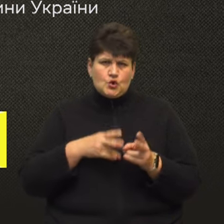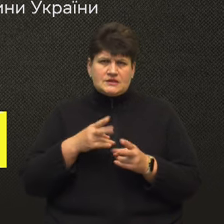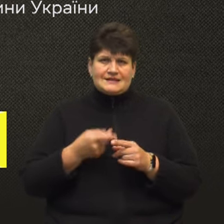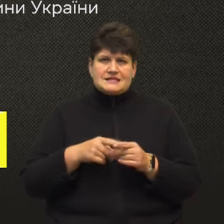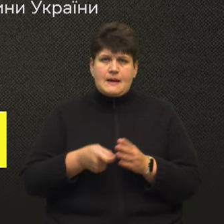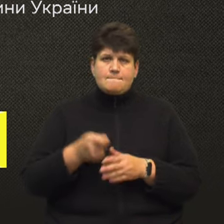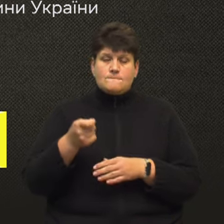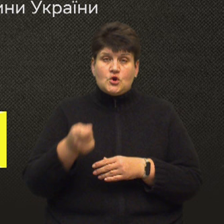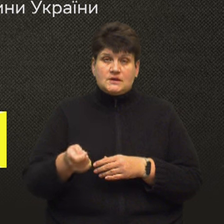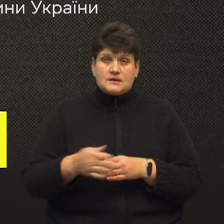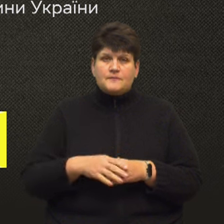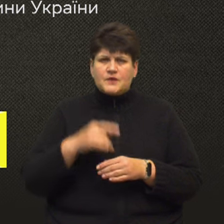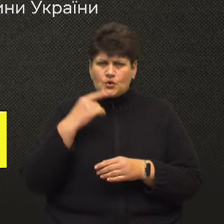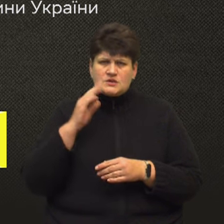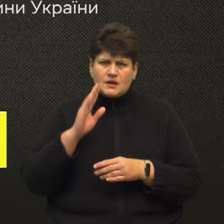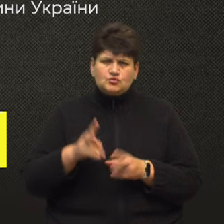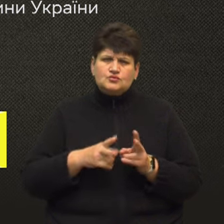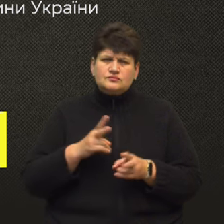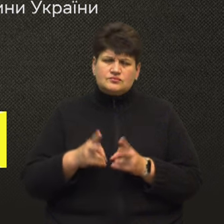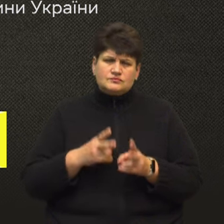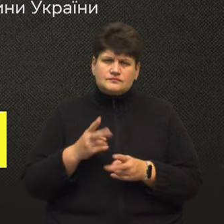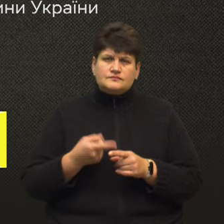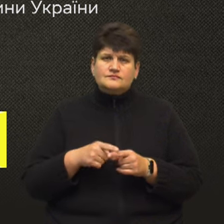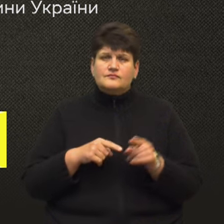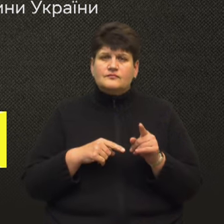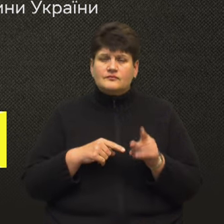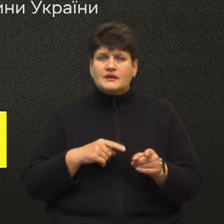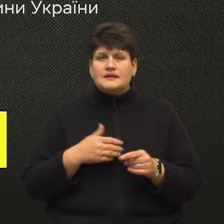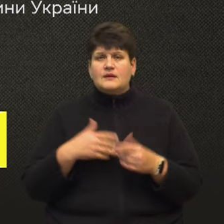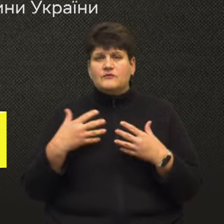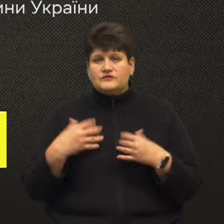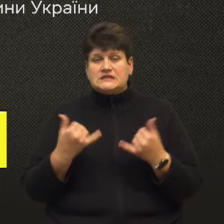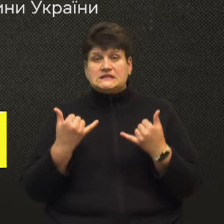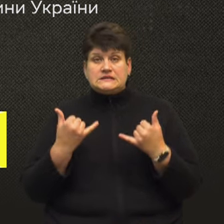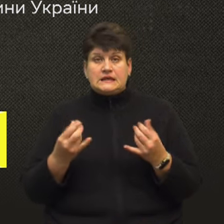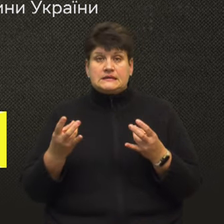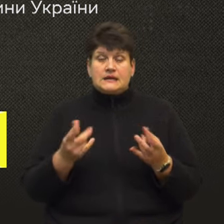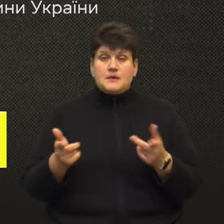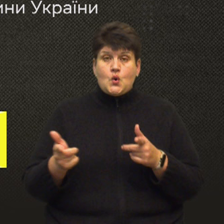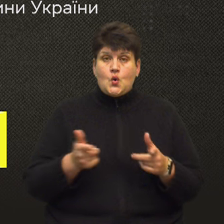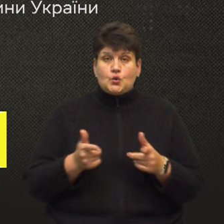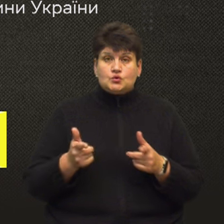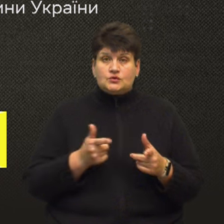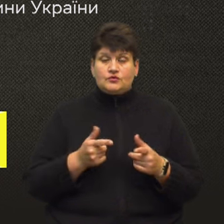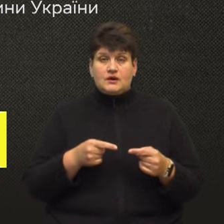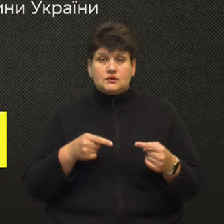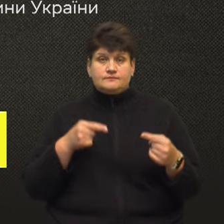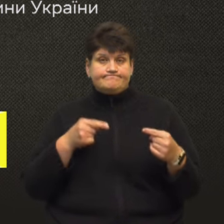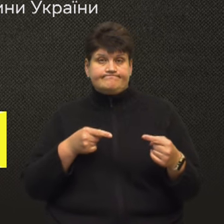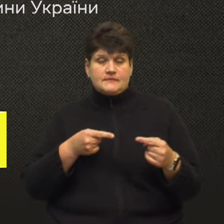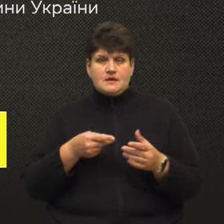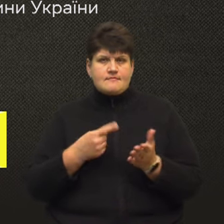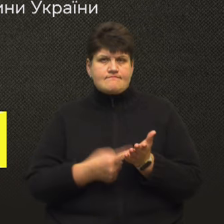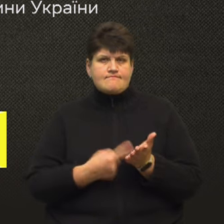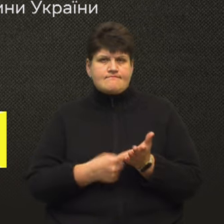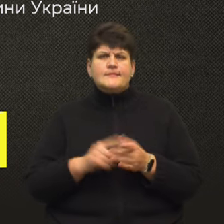подання. Росія буде оскаржувати, і нам вже зараз треба готуватися до контраргументів, до того, чому